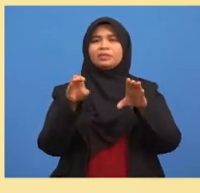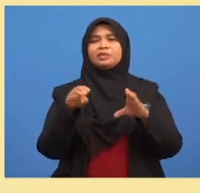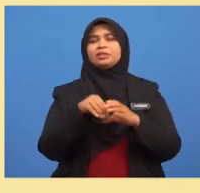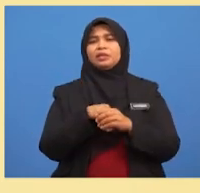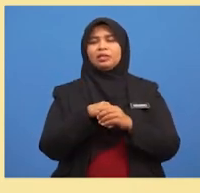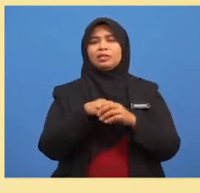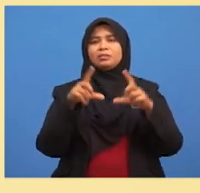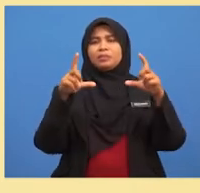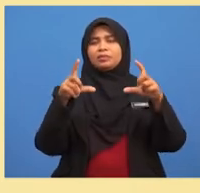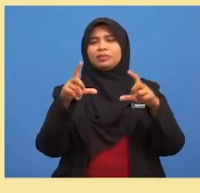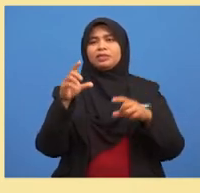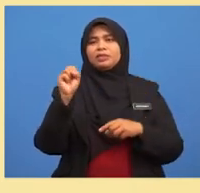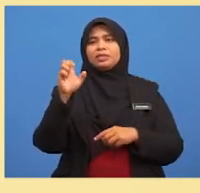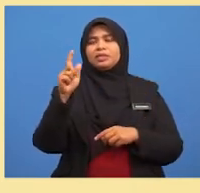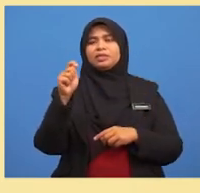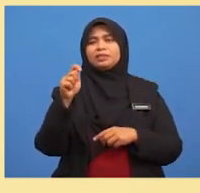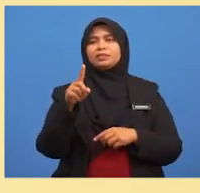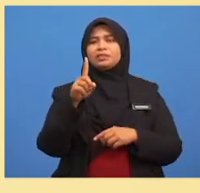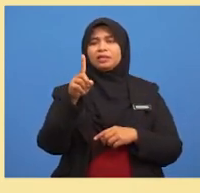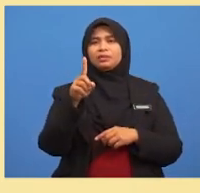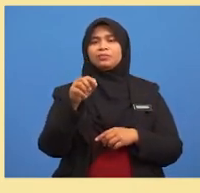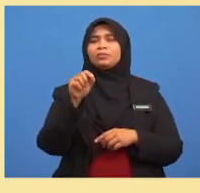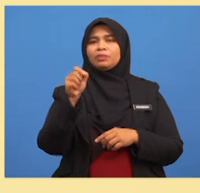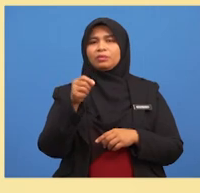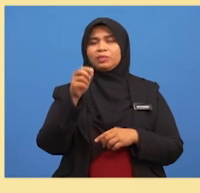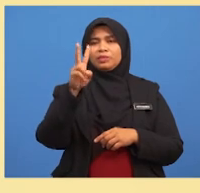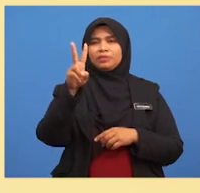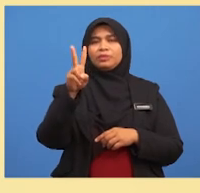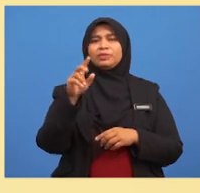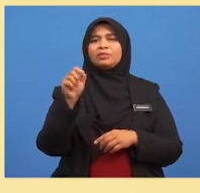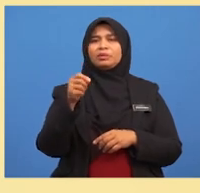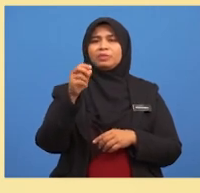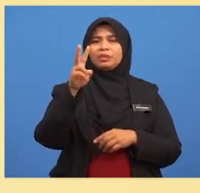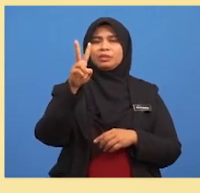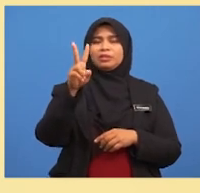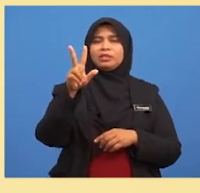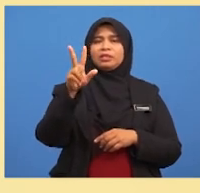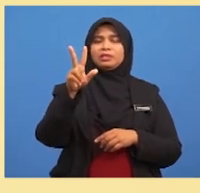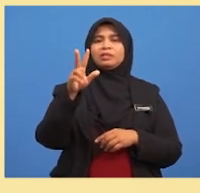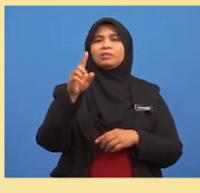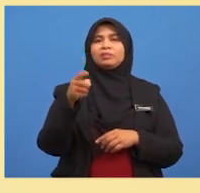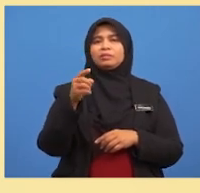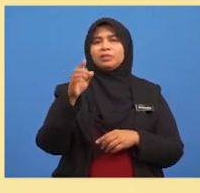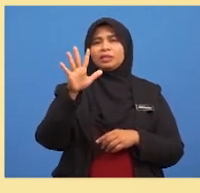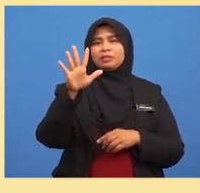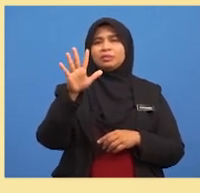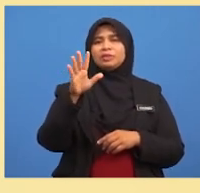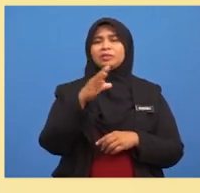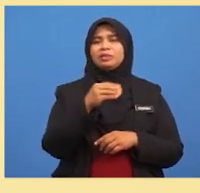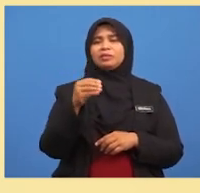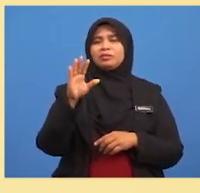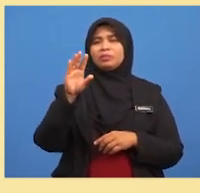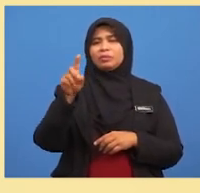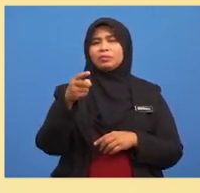1,2,3,4,5,6 Ini